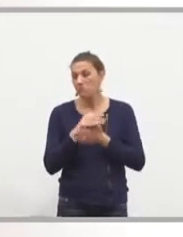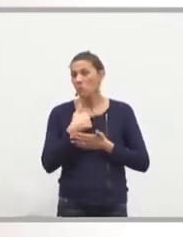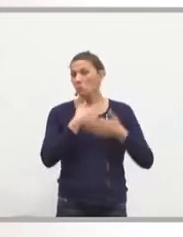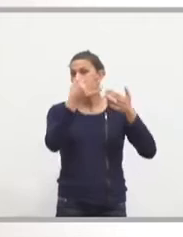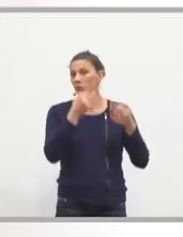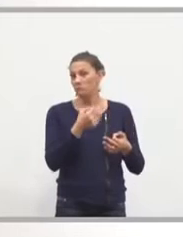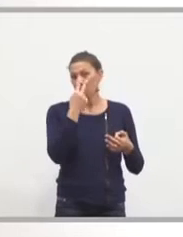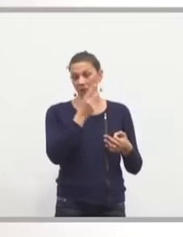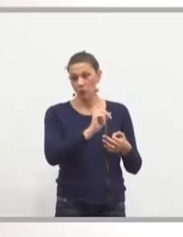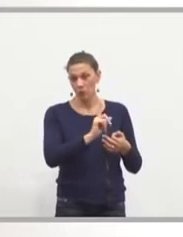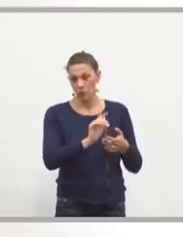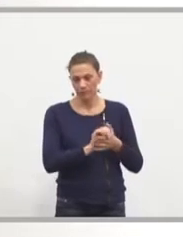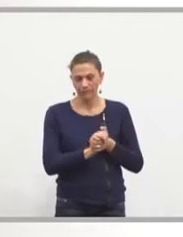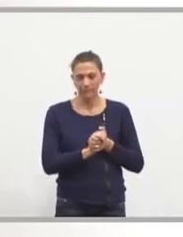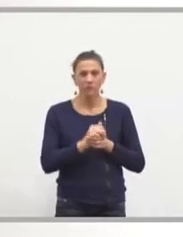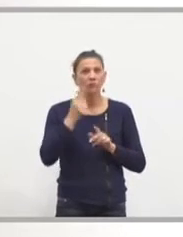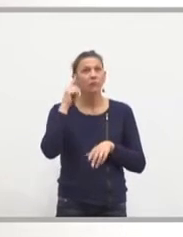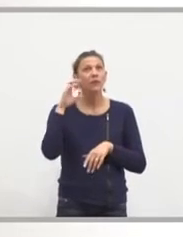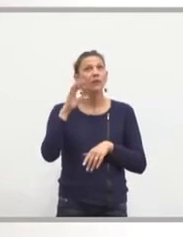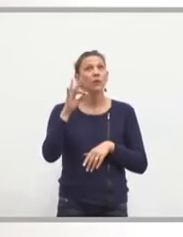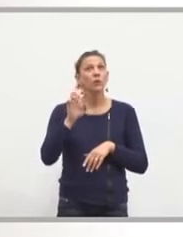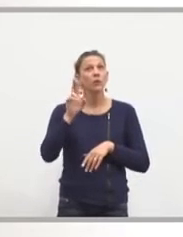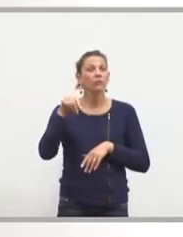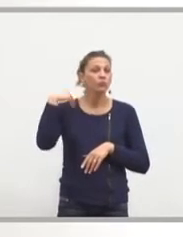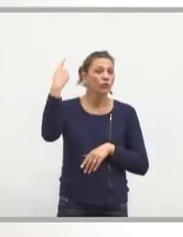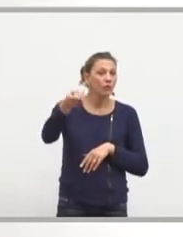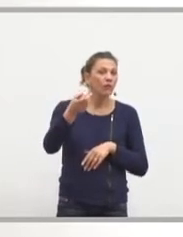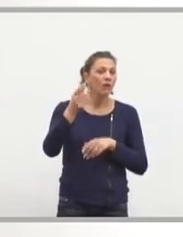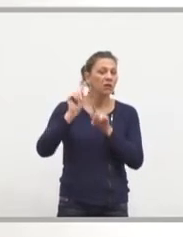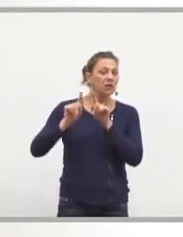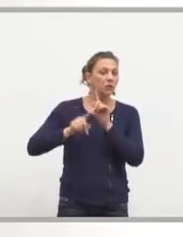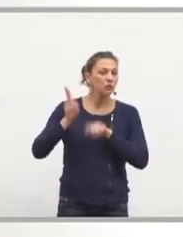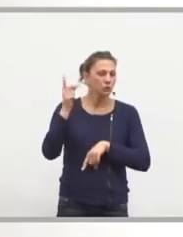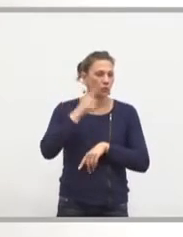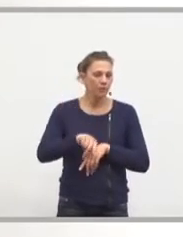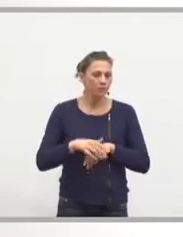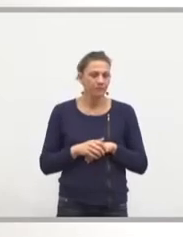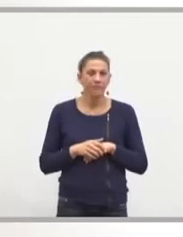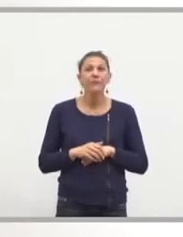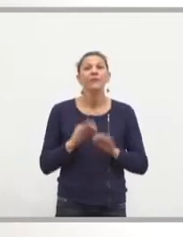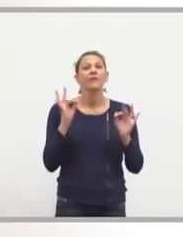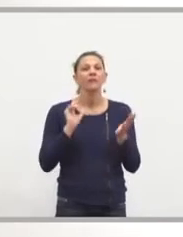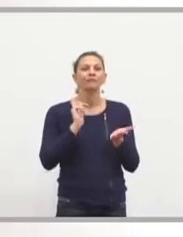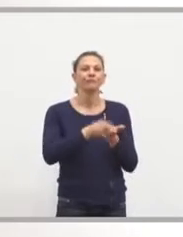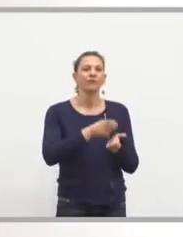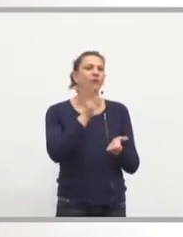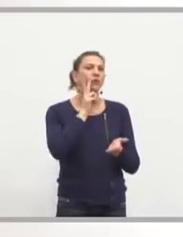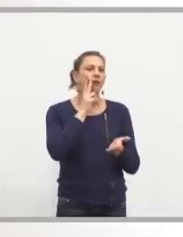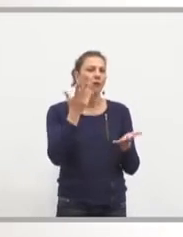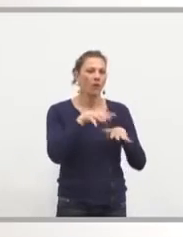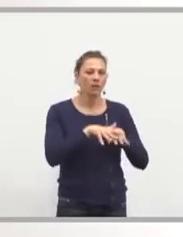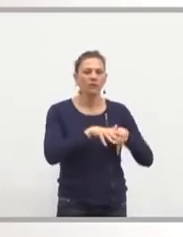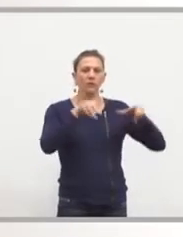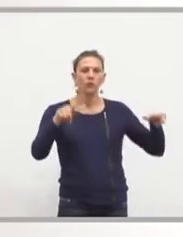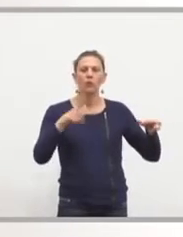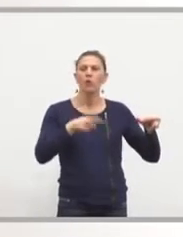que le futur CPER le prévoit dans le détail, l'acquisition foncière qui concernait l'extension de la